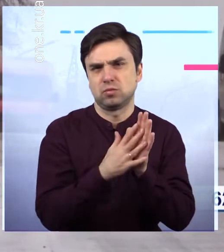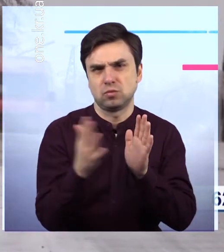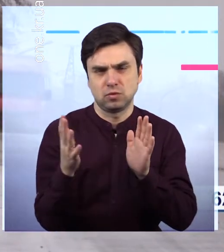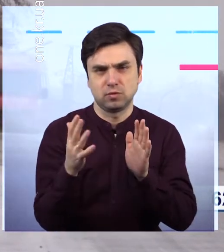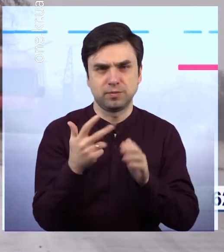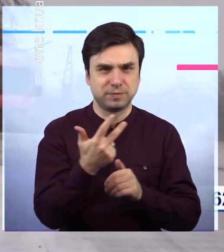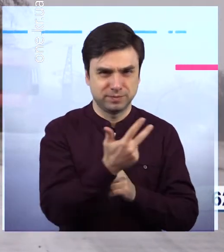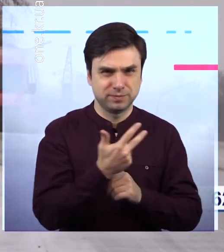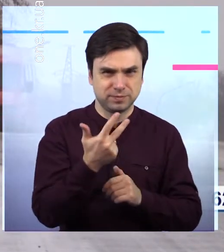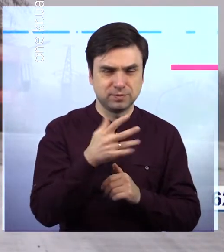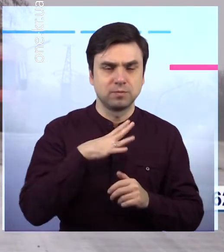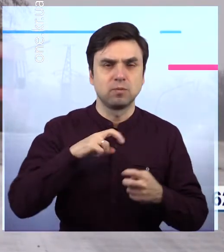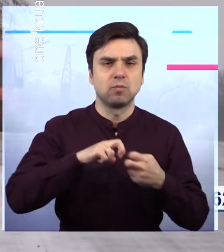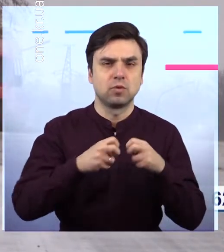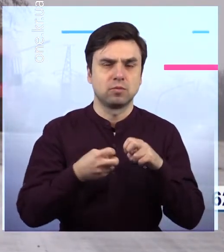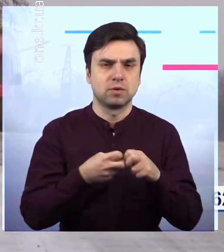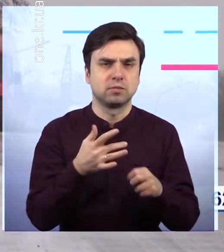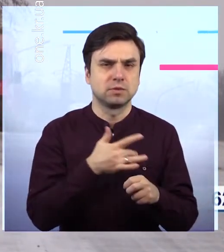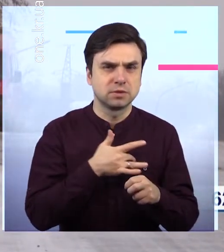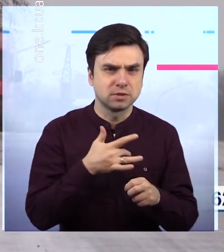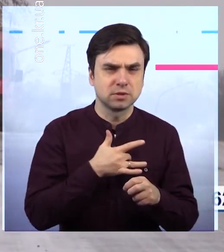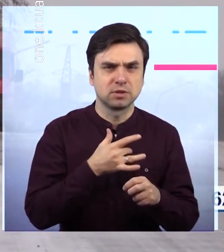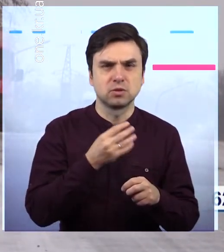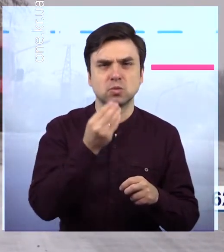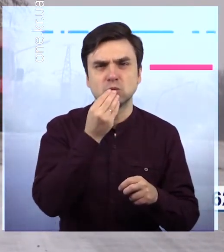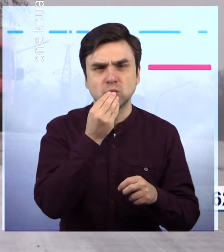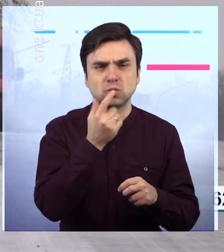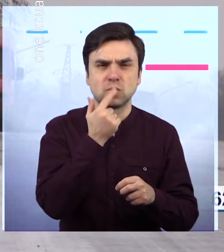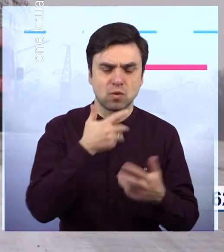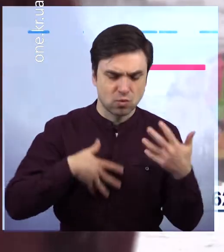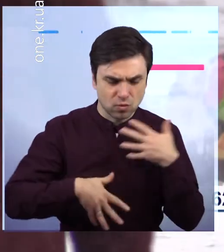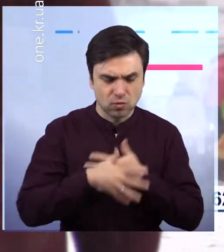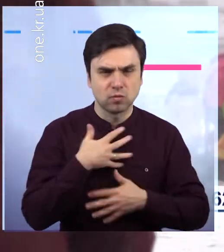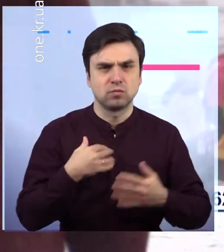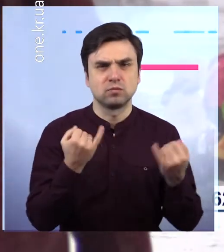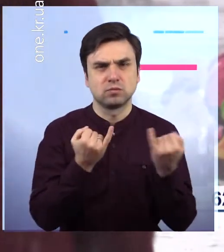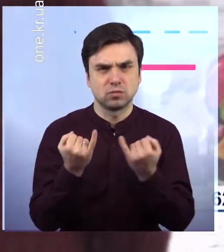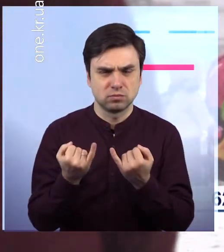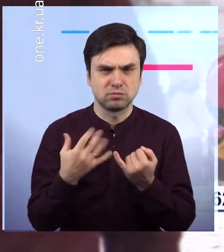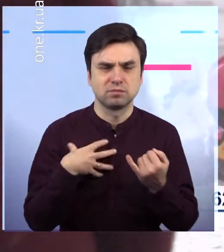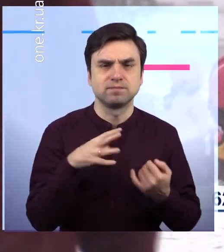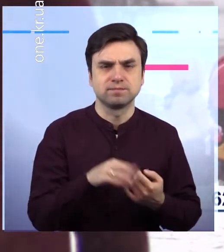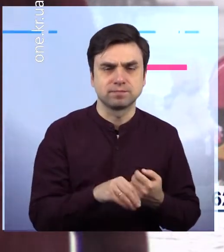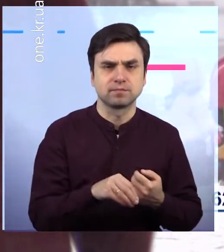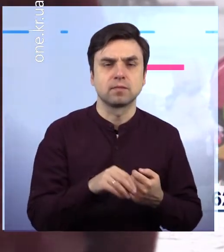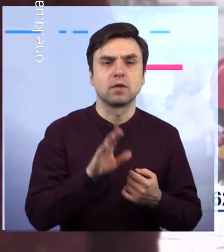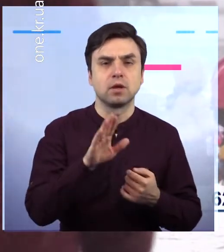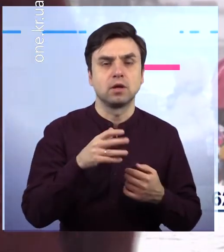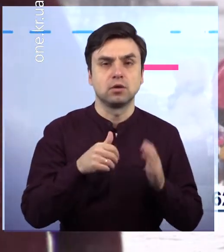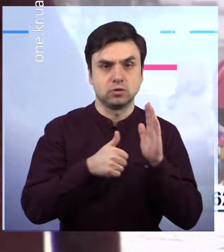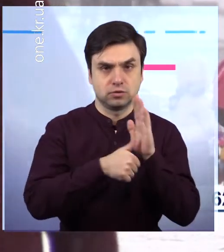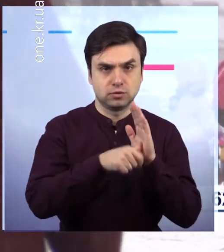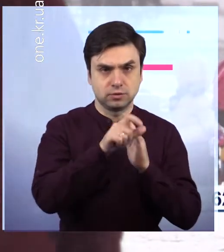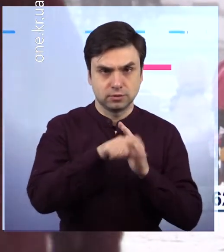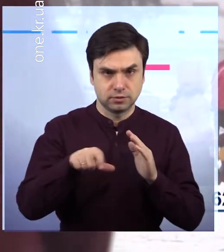діагностували ковід на фоні серцево-судинних патологій та порушення обміну речовин. Натомість шестеро криворіжців за добу подолали